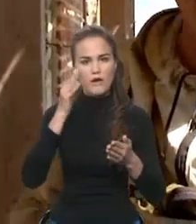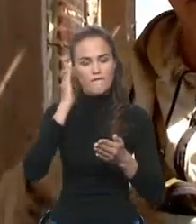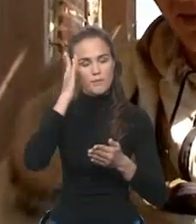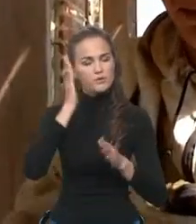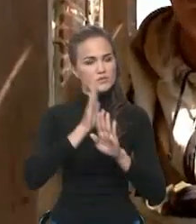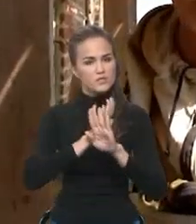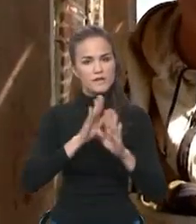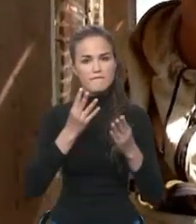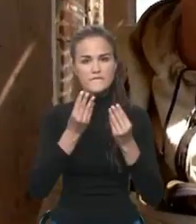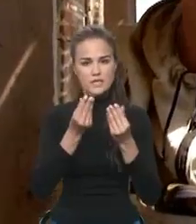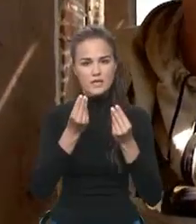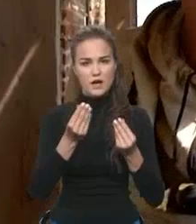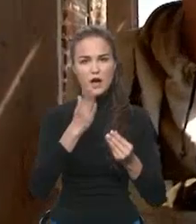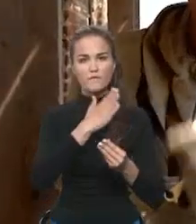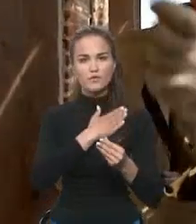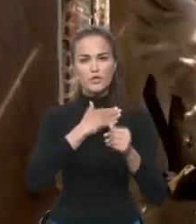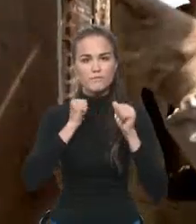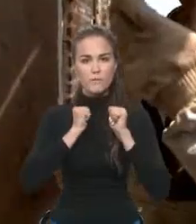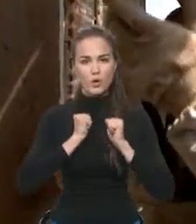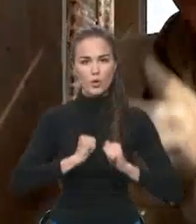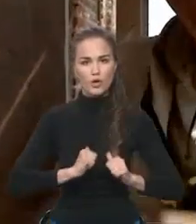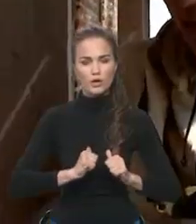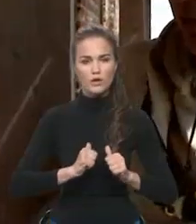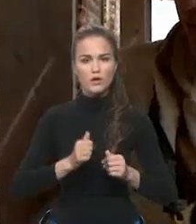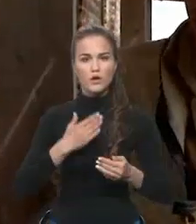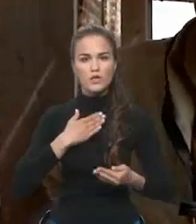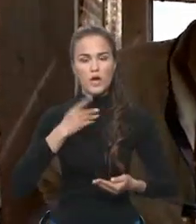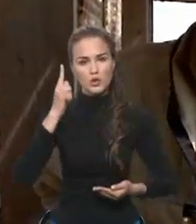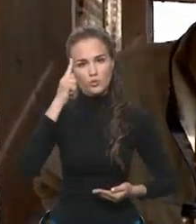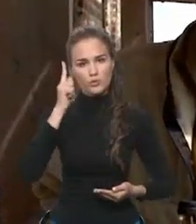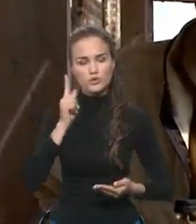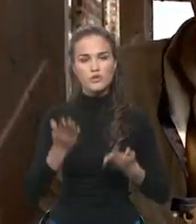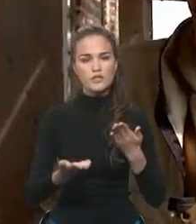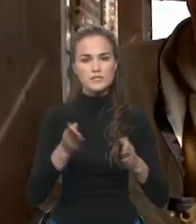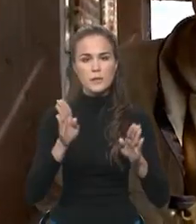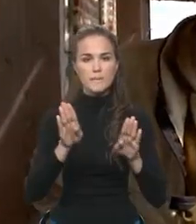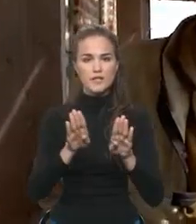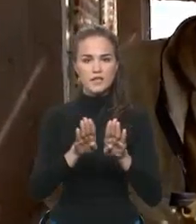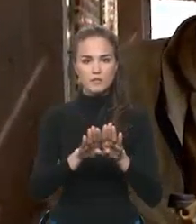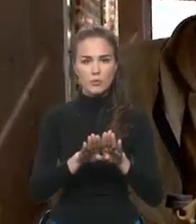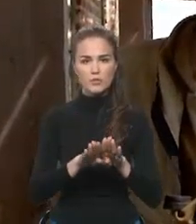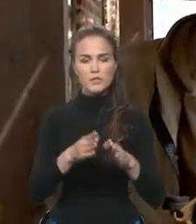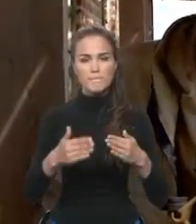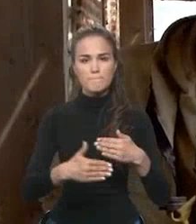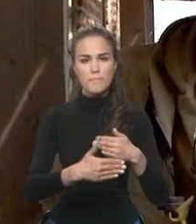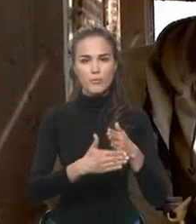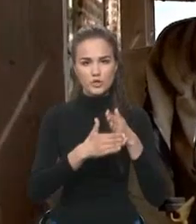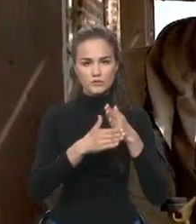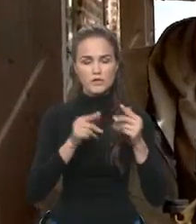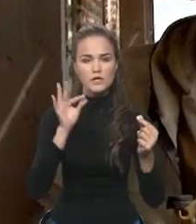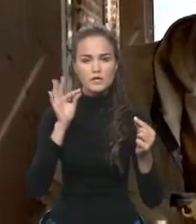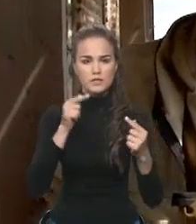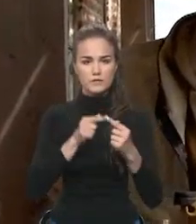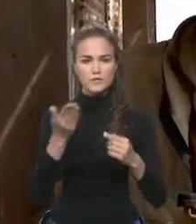деньгах, а в душевном покое Я думаю, что если мы таким образом поможем Соответственно нам